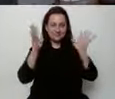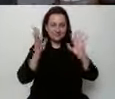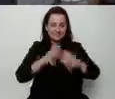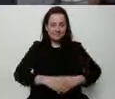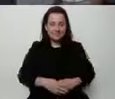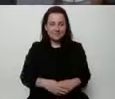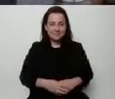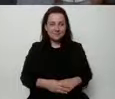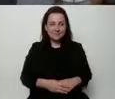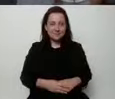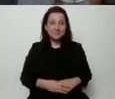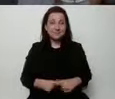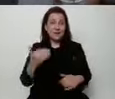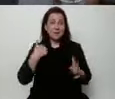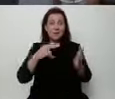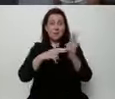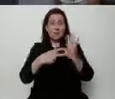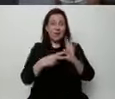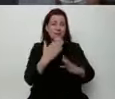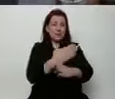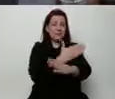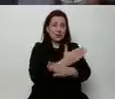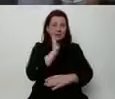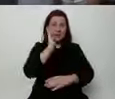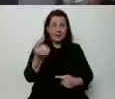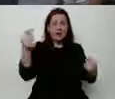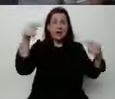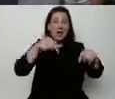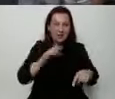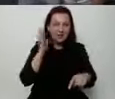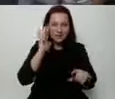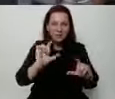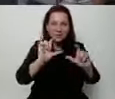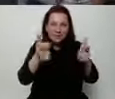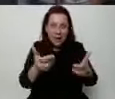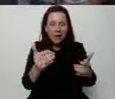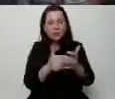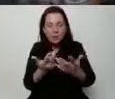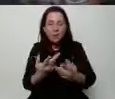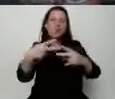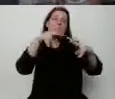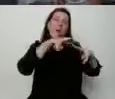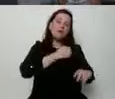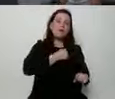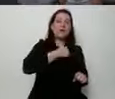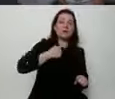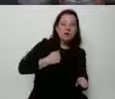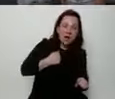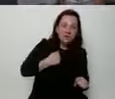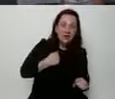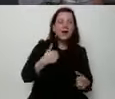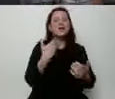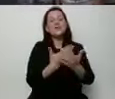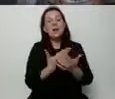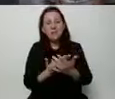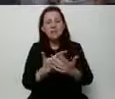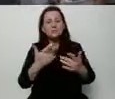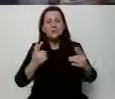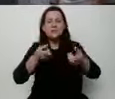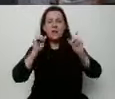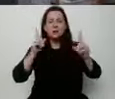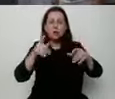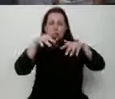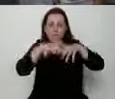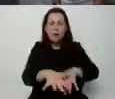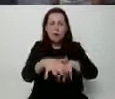Miałem być trochę wcześniej, ale wiecie co się stało, trzeba było wracać do Warszawy w związku z zagrożeniem powodziowym, ale